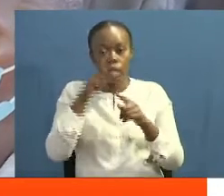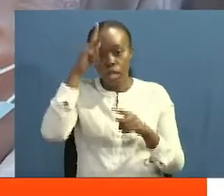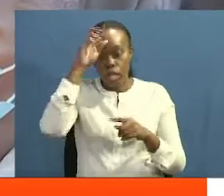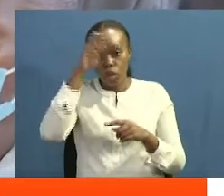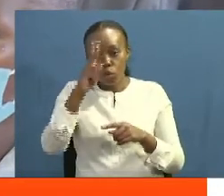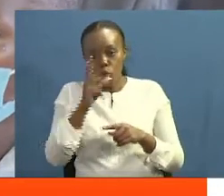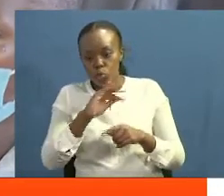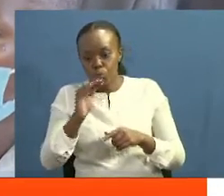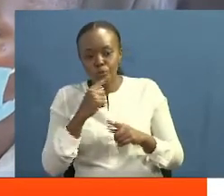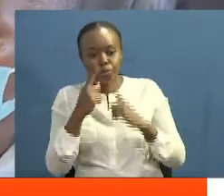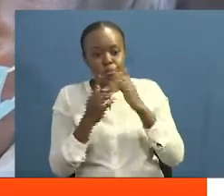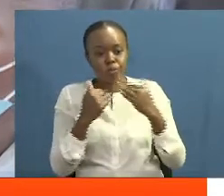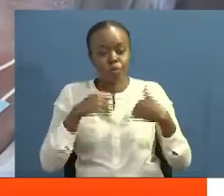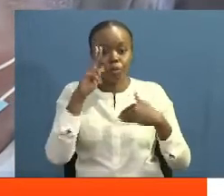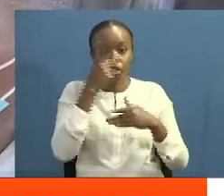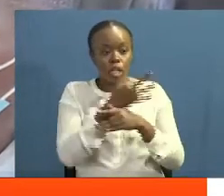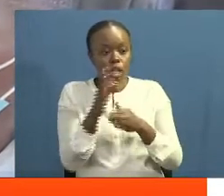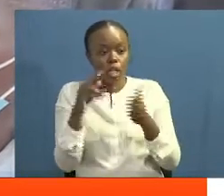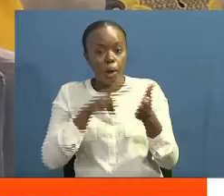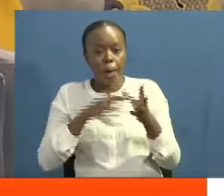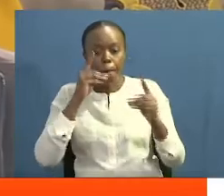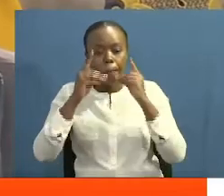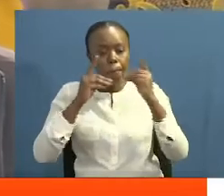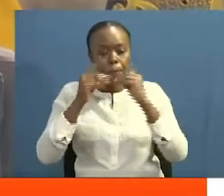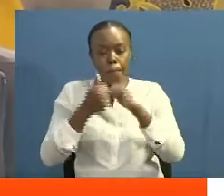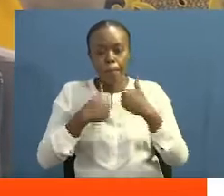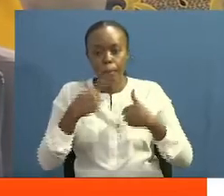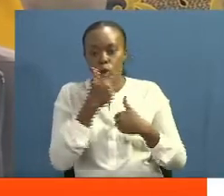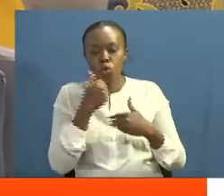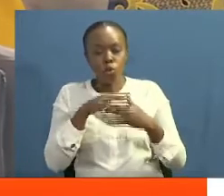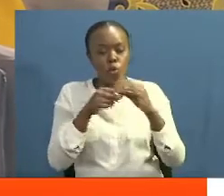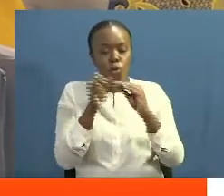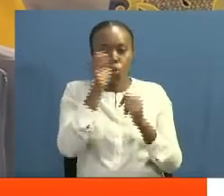ibu rais ametaja mkenya kama msingi wa mamuzi ya atakaikuwa rais.